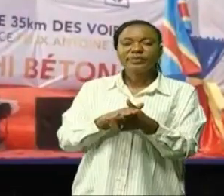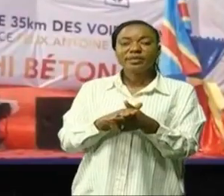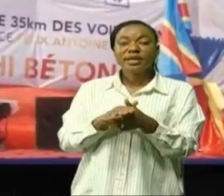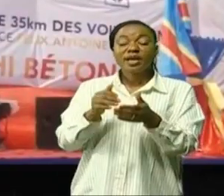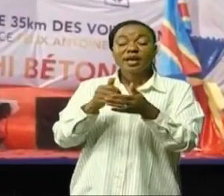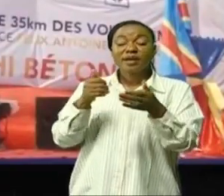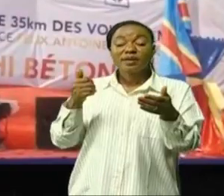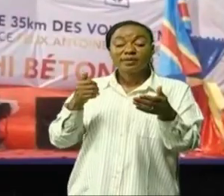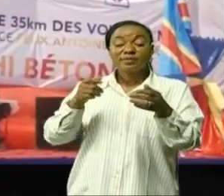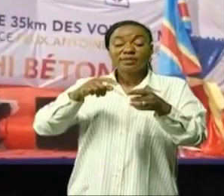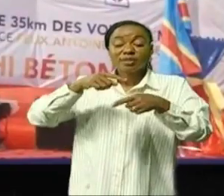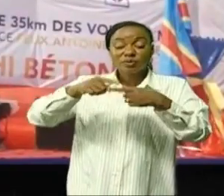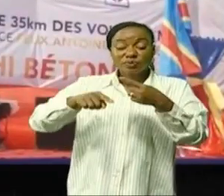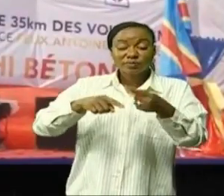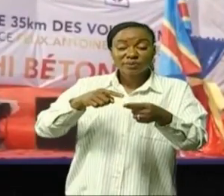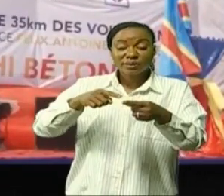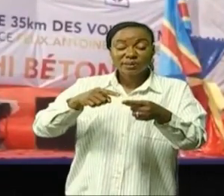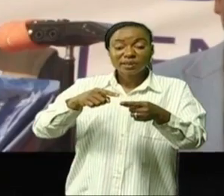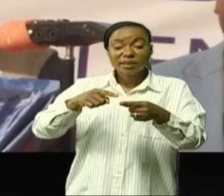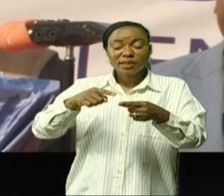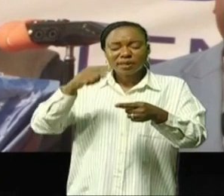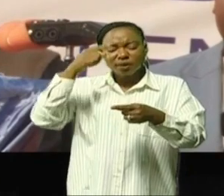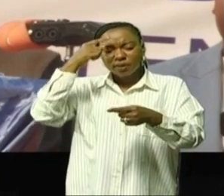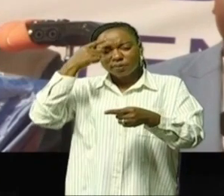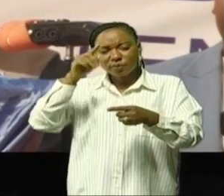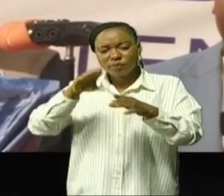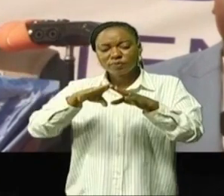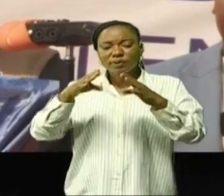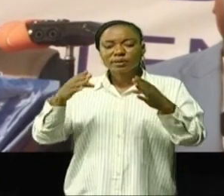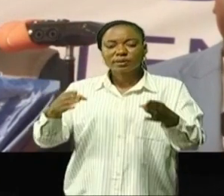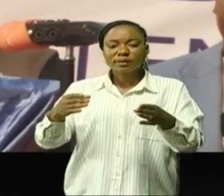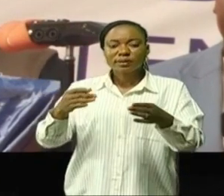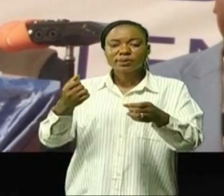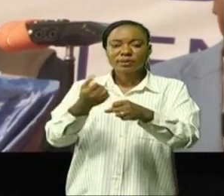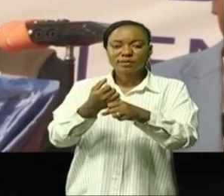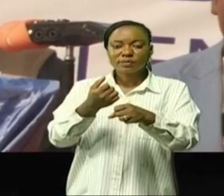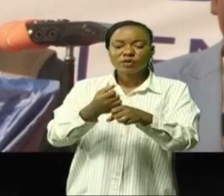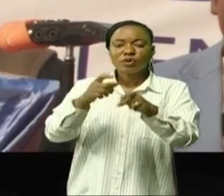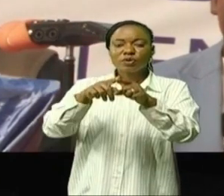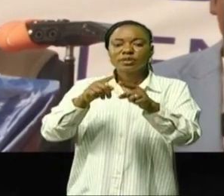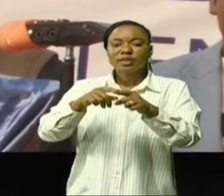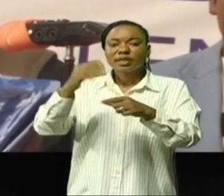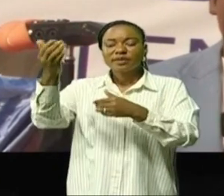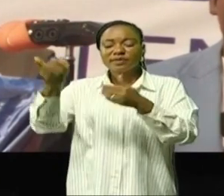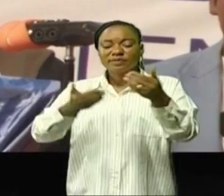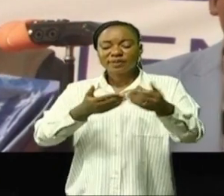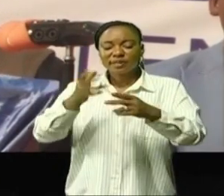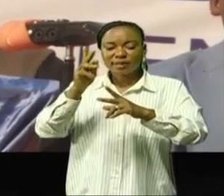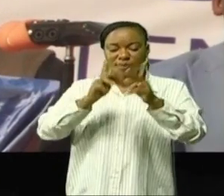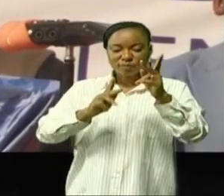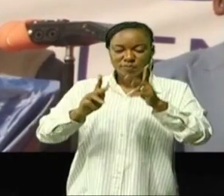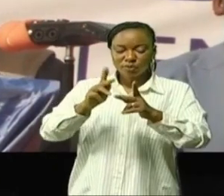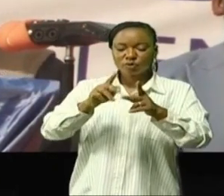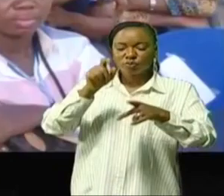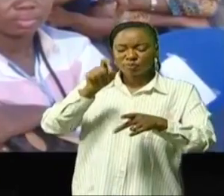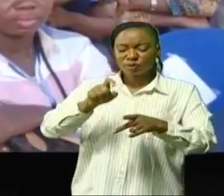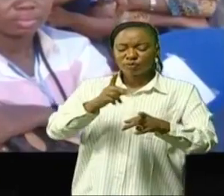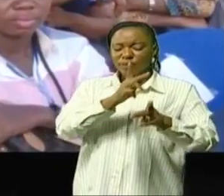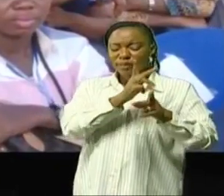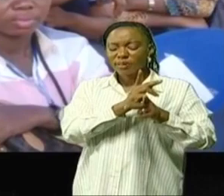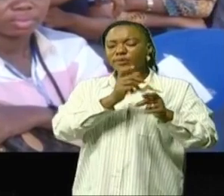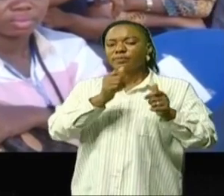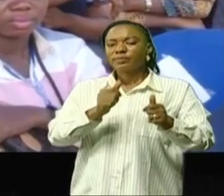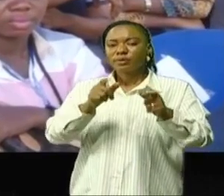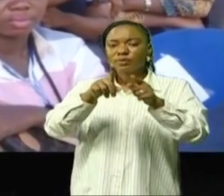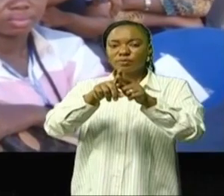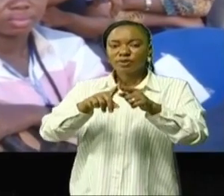d'envoi des travaux le ministre des ITP a invité la population à s'approprier de ses ouvrages et l